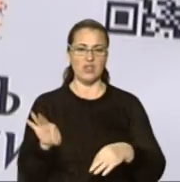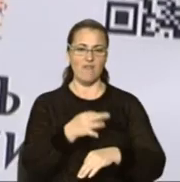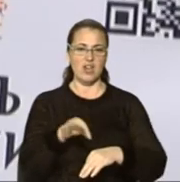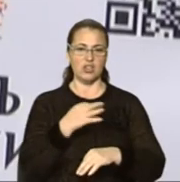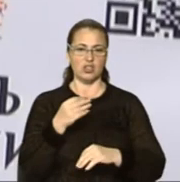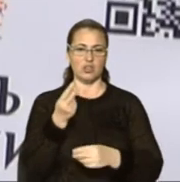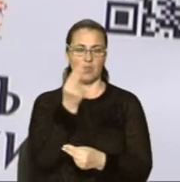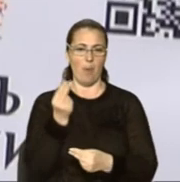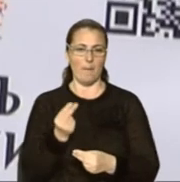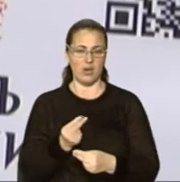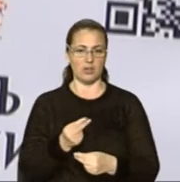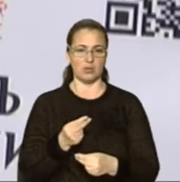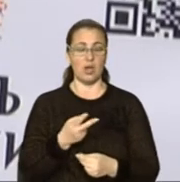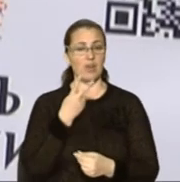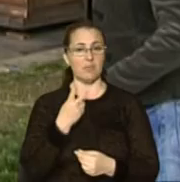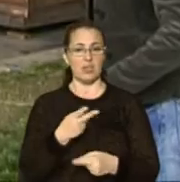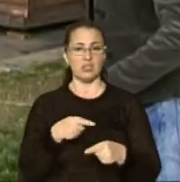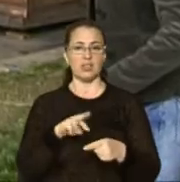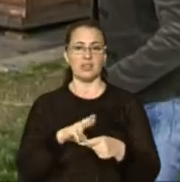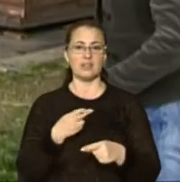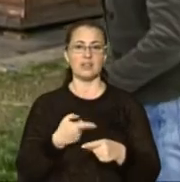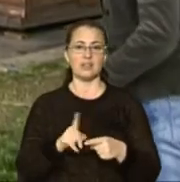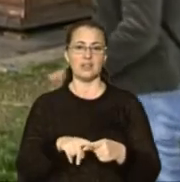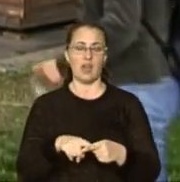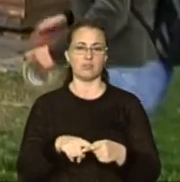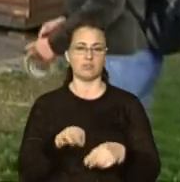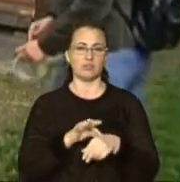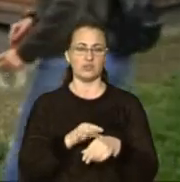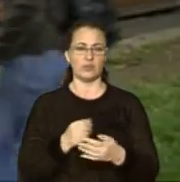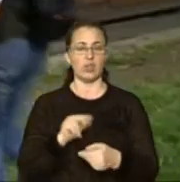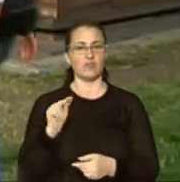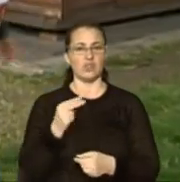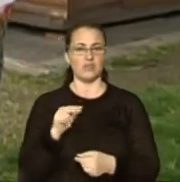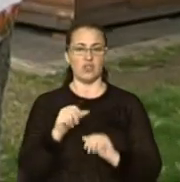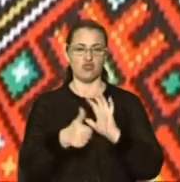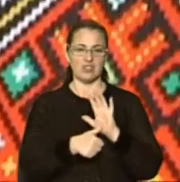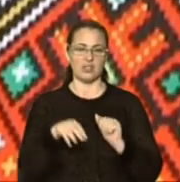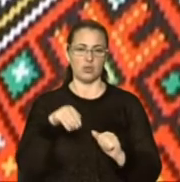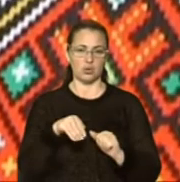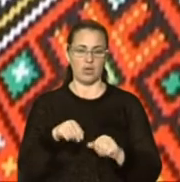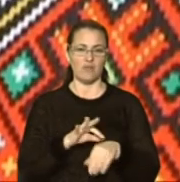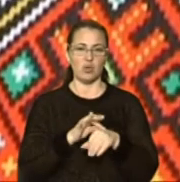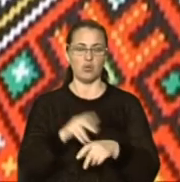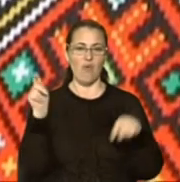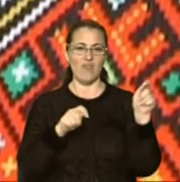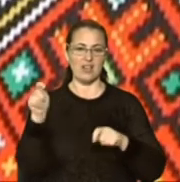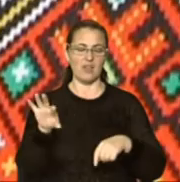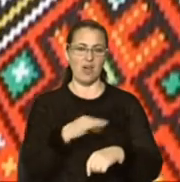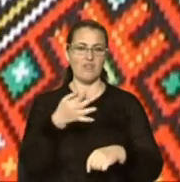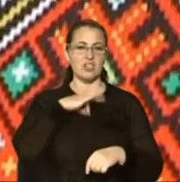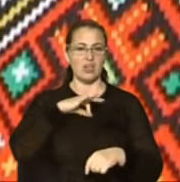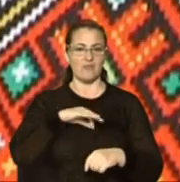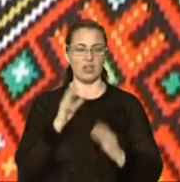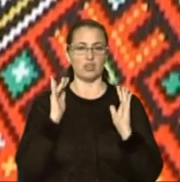візерунками. На екрані ви бачите, як це відбувалось. Нагадаю, у четвер, 16 травня відбудеться фестиваль вишиванки.